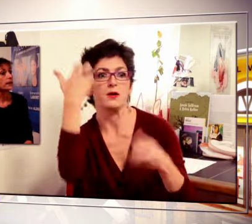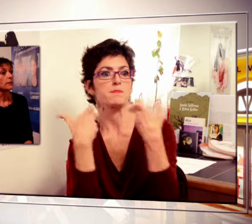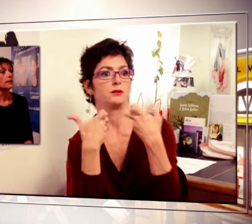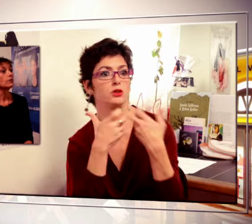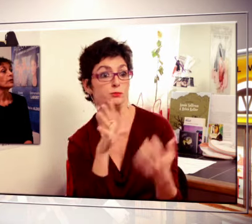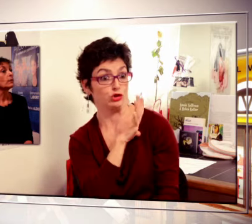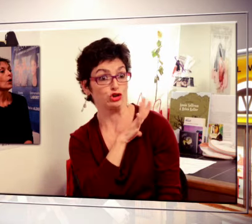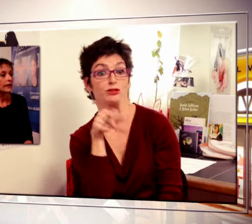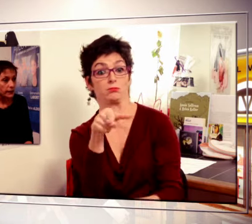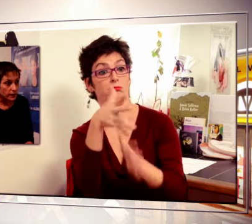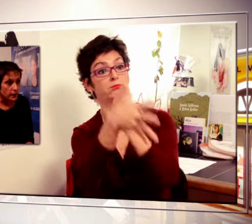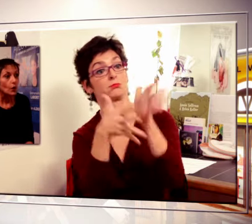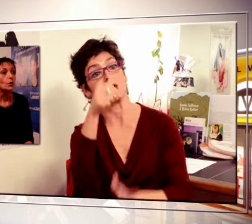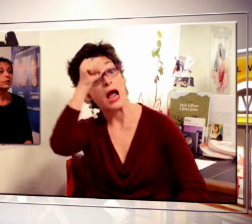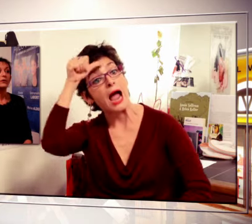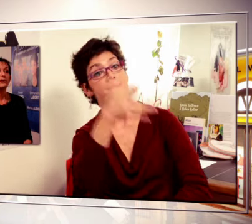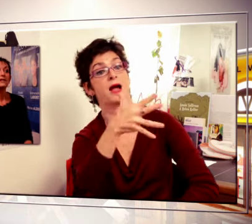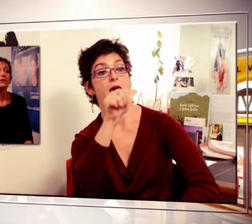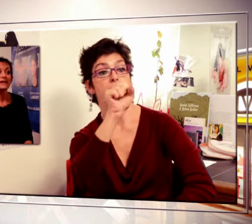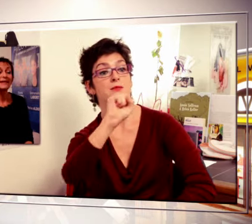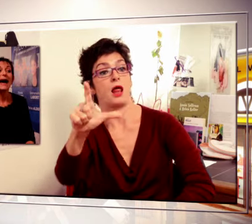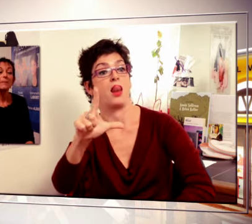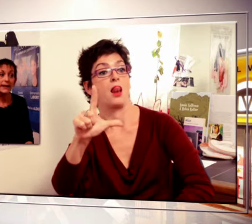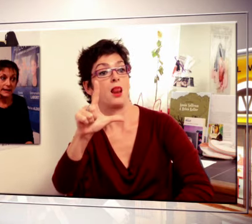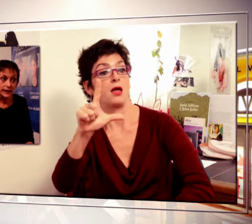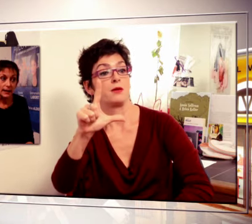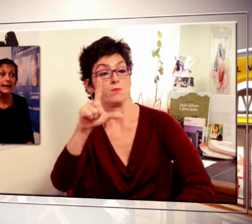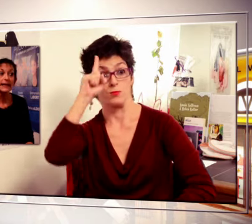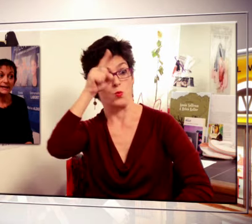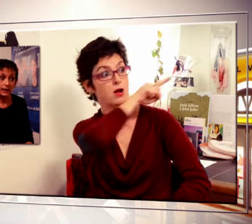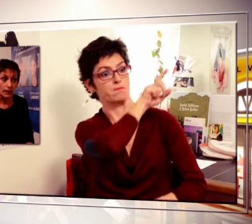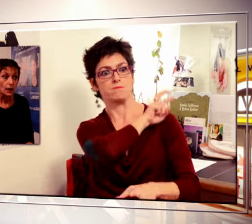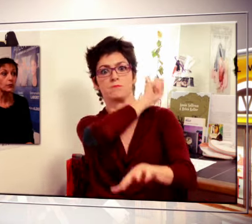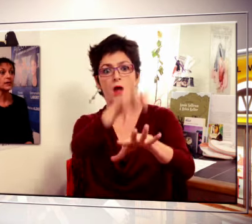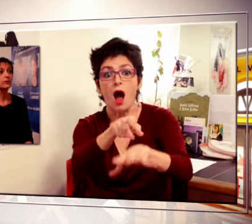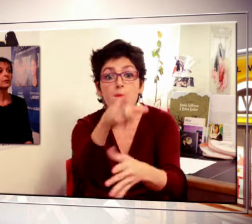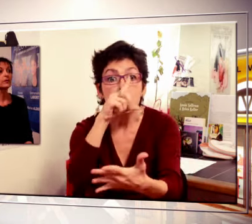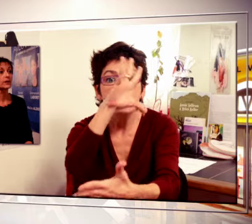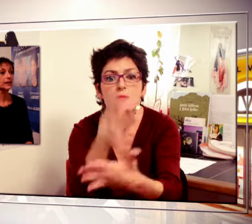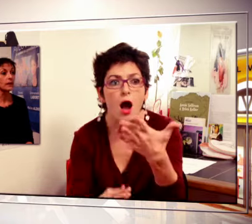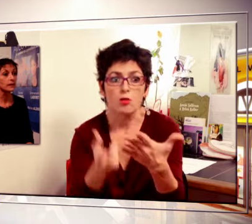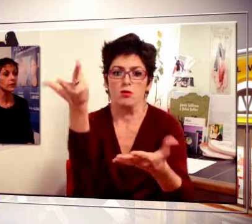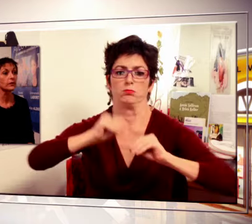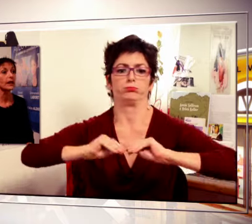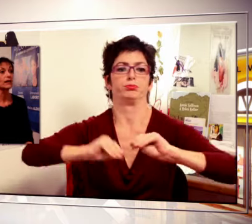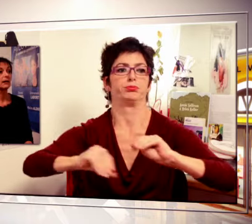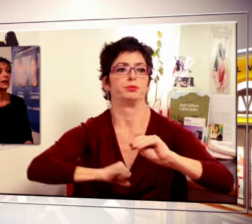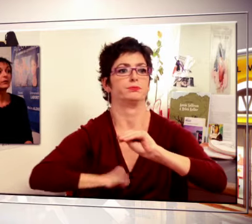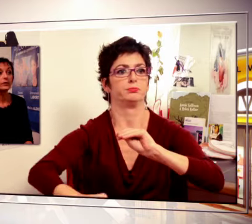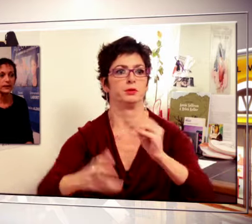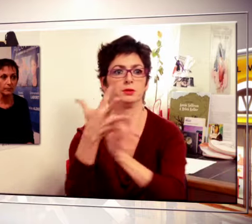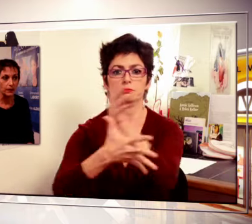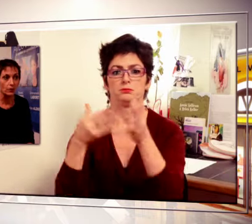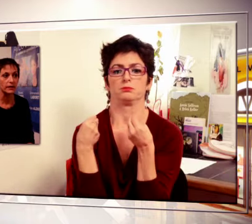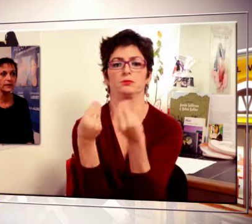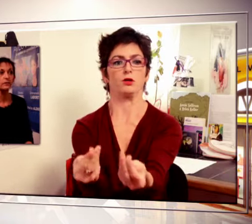il y a des pays, notamment en Afrique, où ils utilisent la langue des signes américaine, l'ASL. Tout simplement parce que les Américains sont arrivés là-bas,